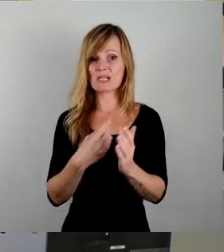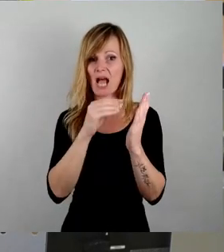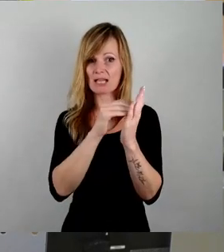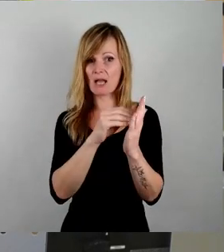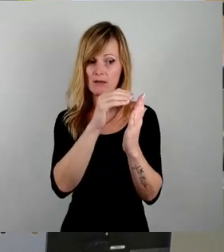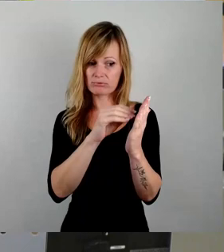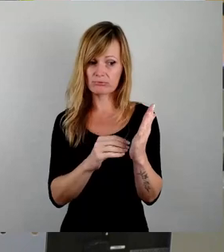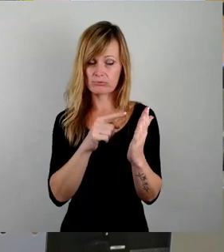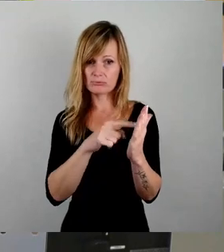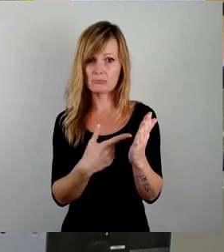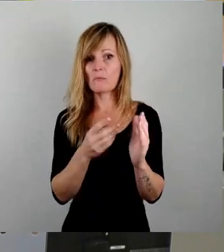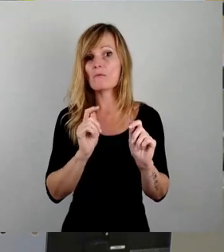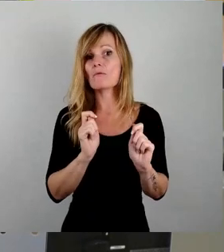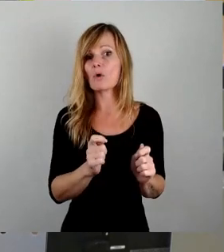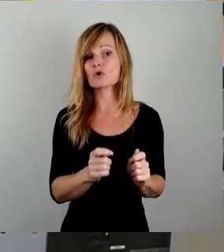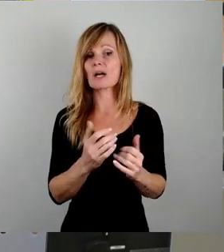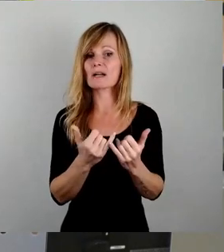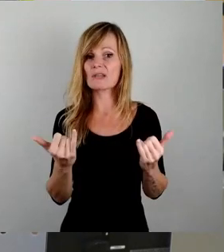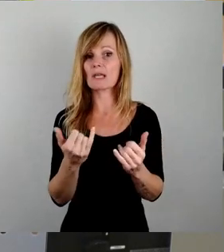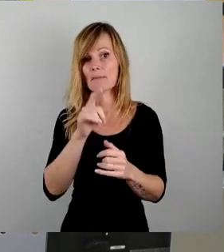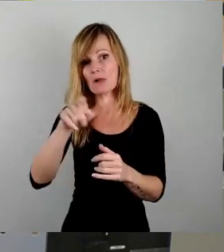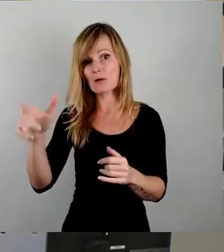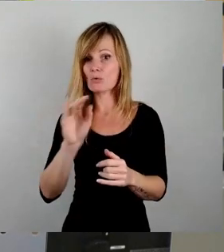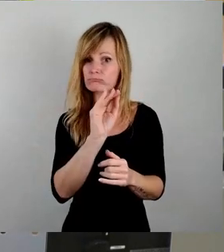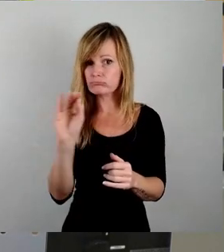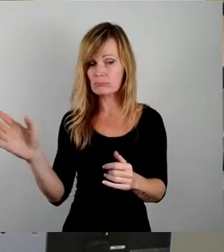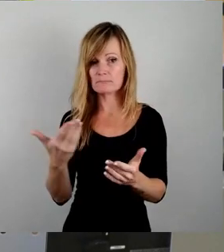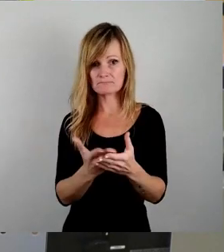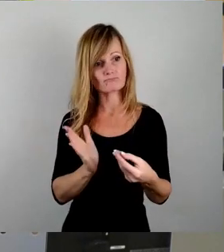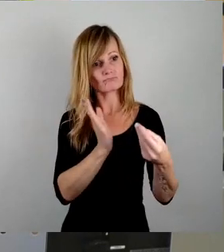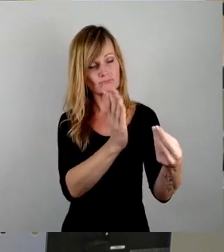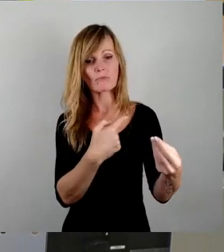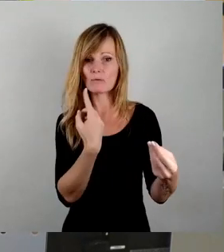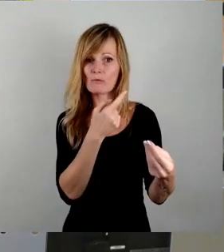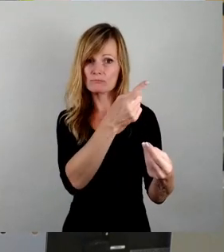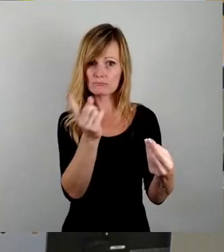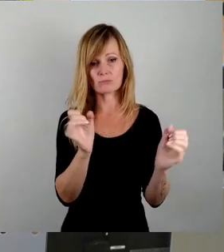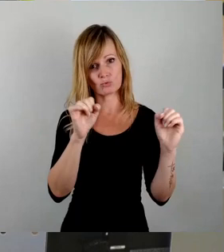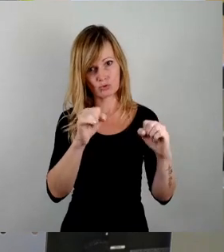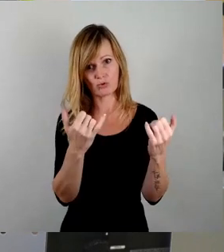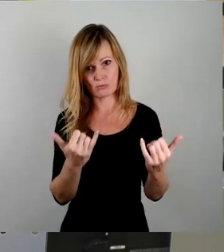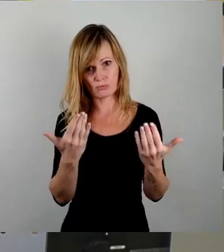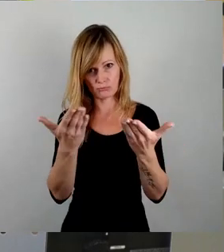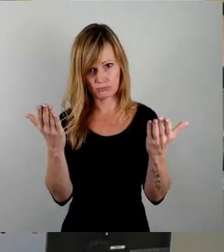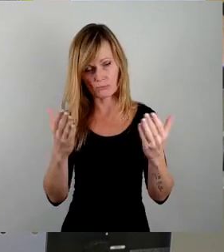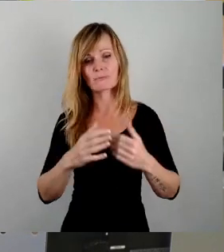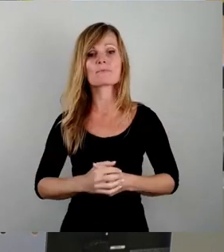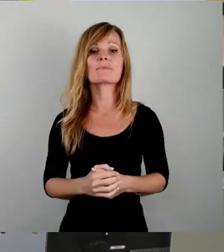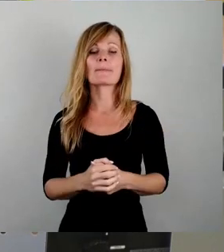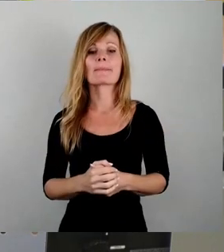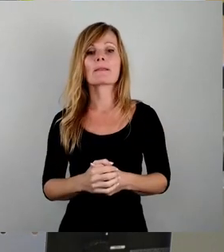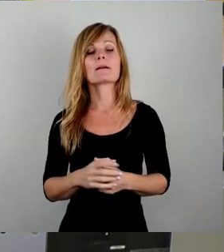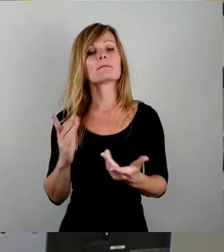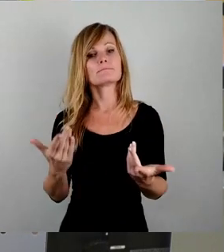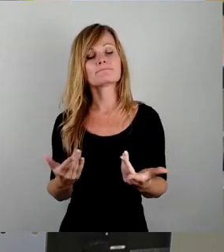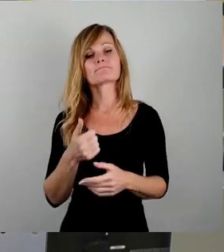Und wir hoffen, dass dort Zustimmung aus dem Kreis hier erfolgen kann. Ein Satz ist